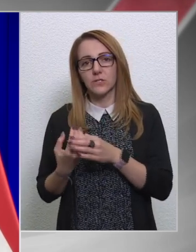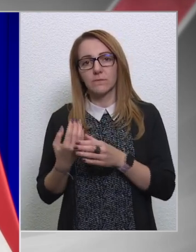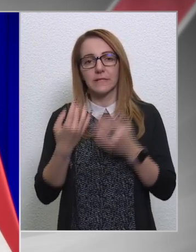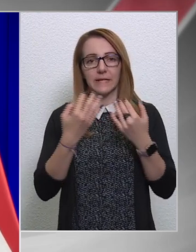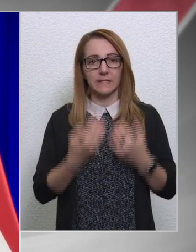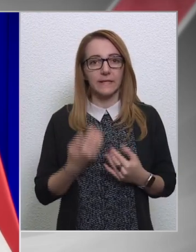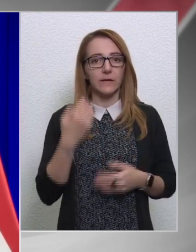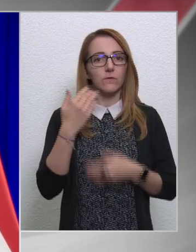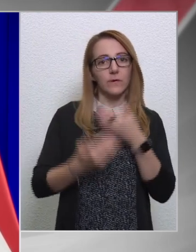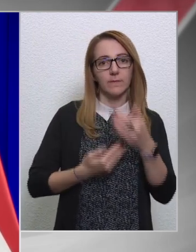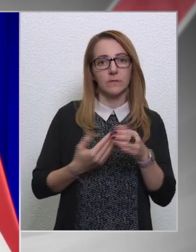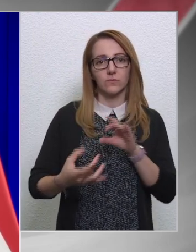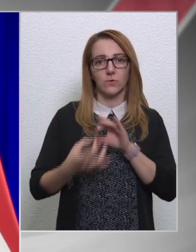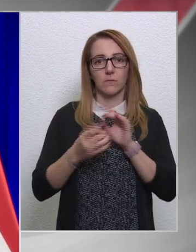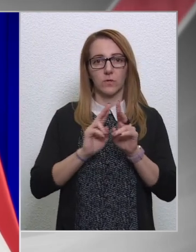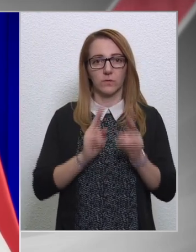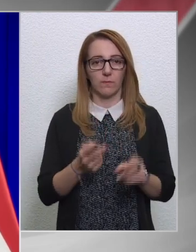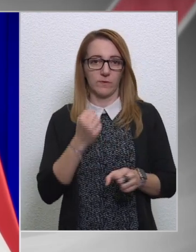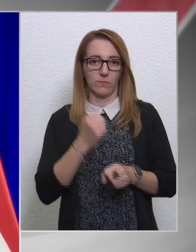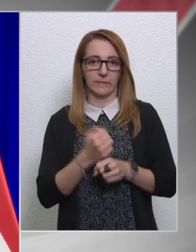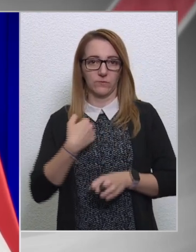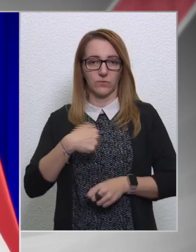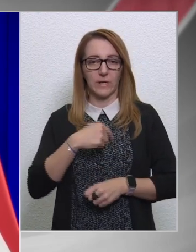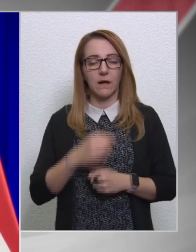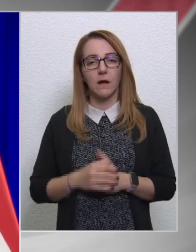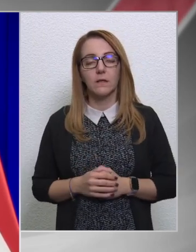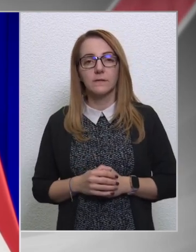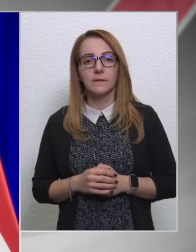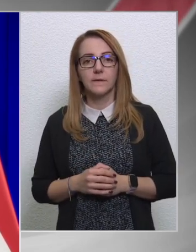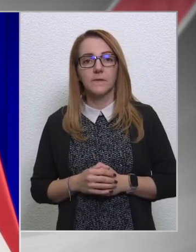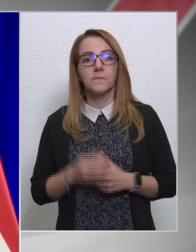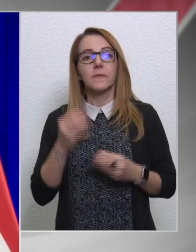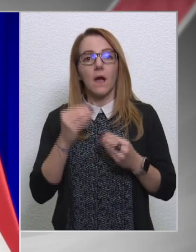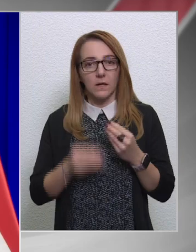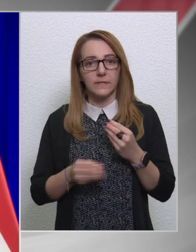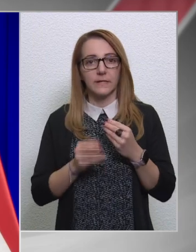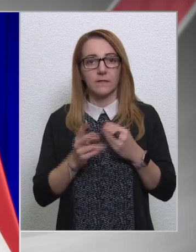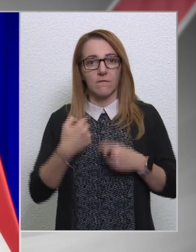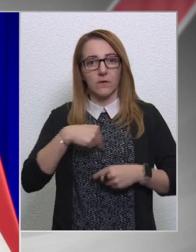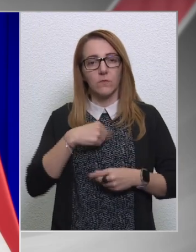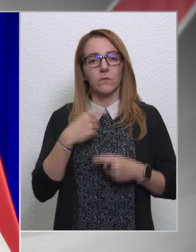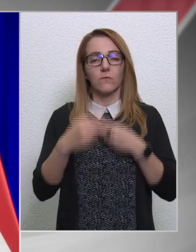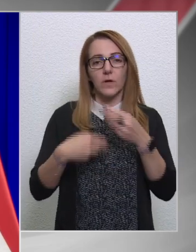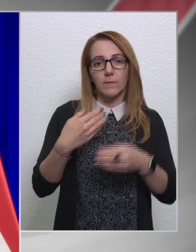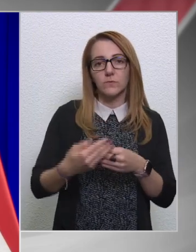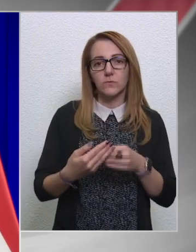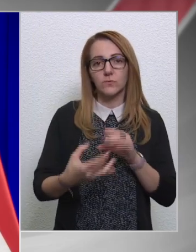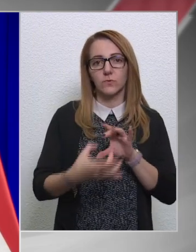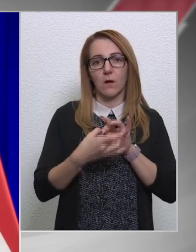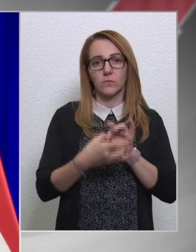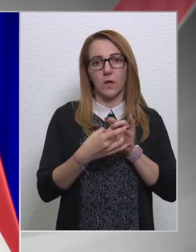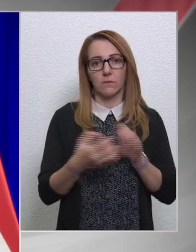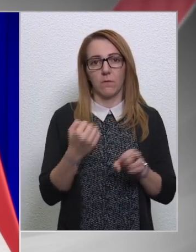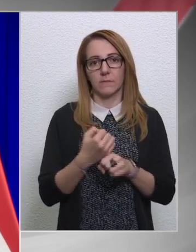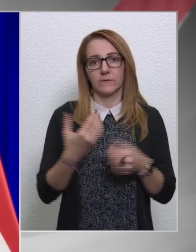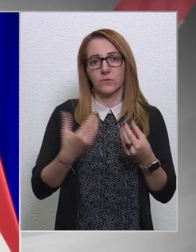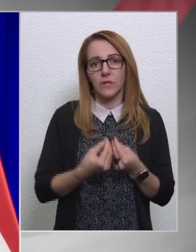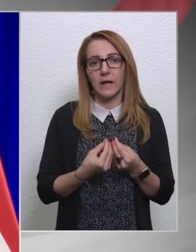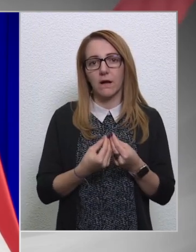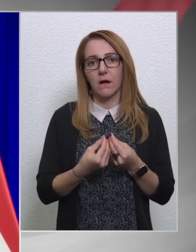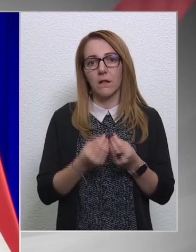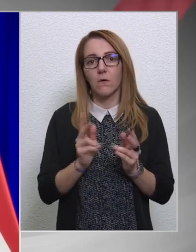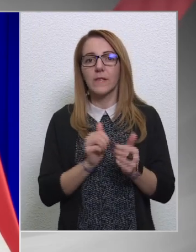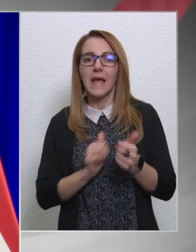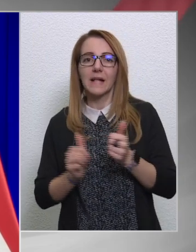folyamatosan kapcsolatban vagyunk a bizottsággal. És éppen azért vagyunk folyamatosan kapcsolatban a bizottsággal, hogy elkerüljük azt a